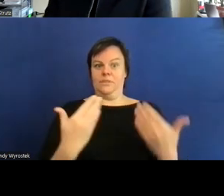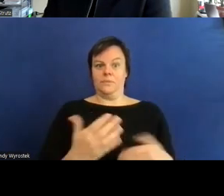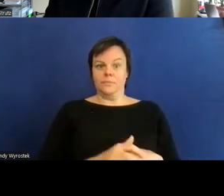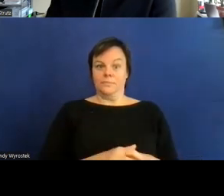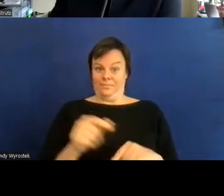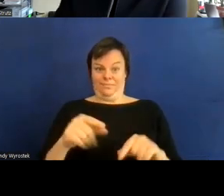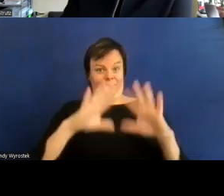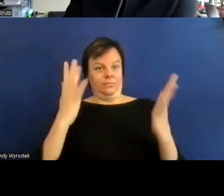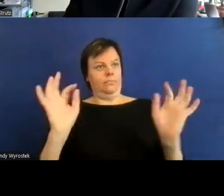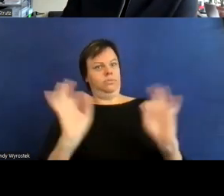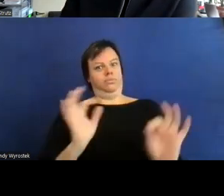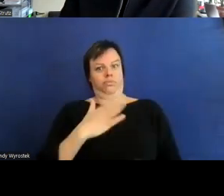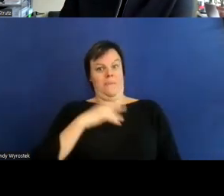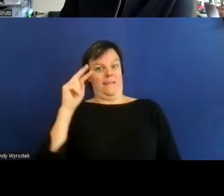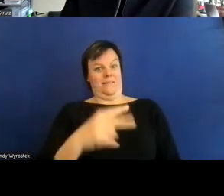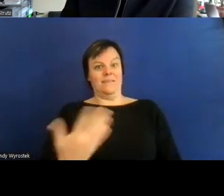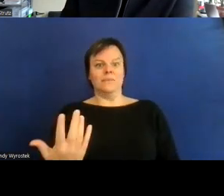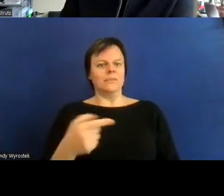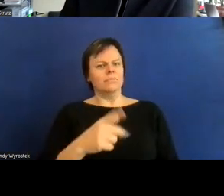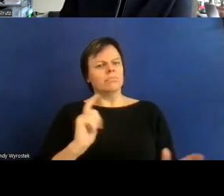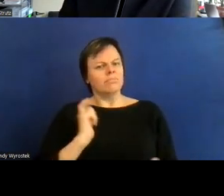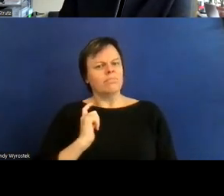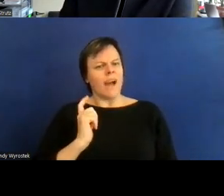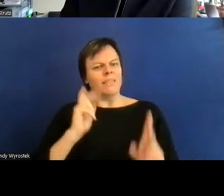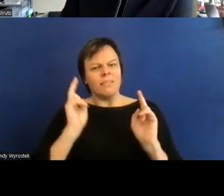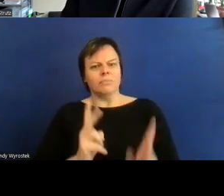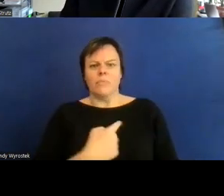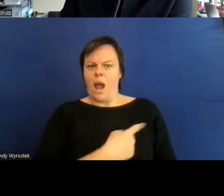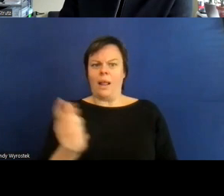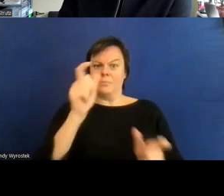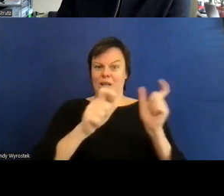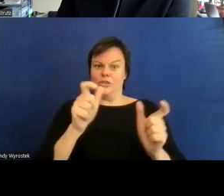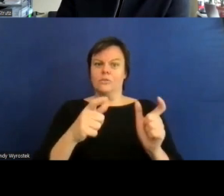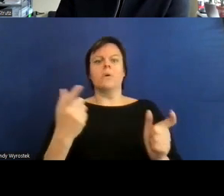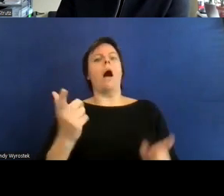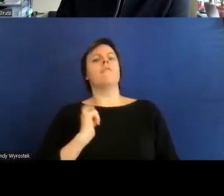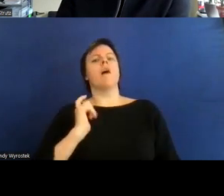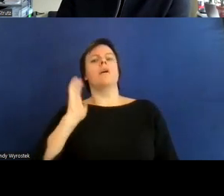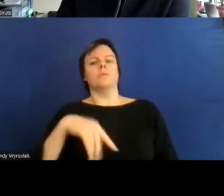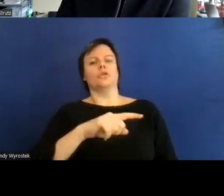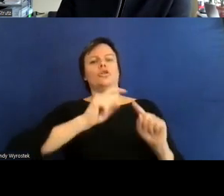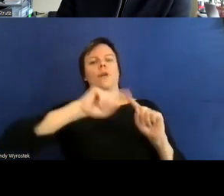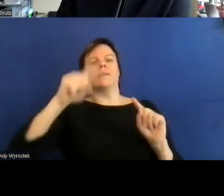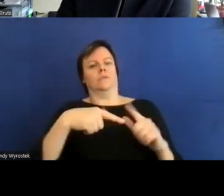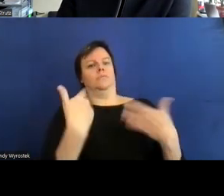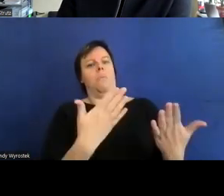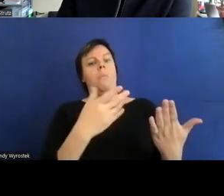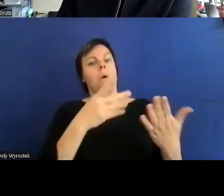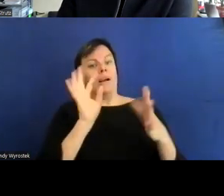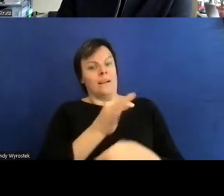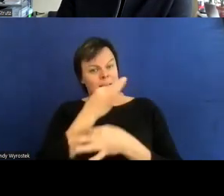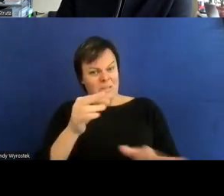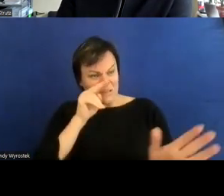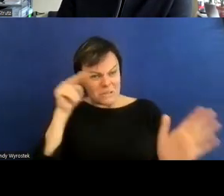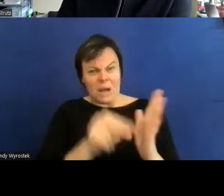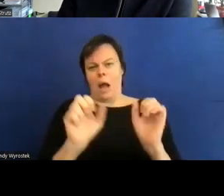eigentlich alle menschen davon ausgehen dass diese statistik so genau gar nicht hinhauen kann weil wir hier eine diskrepanz haben in